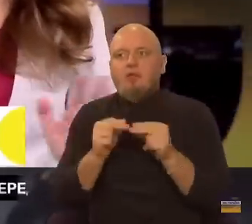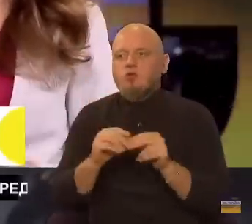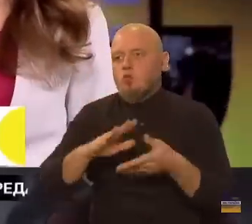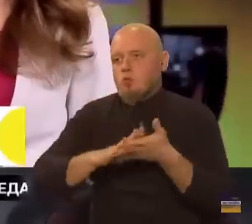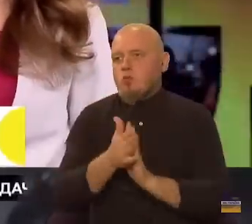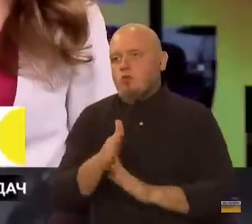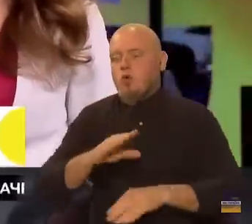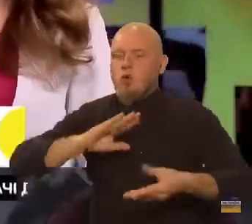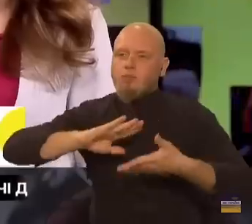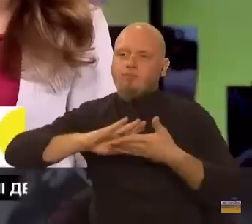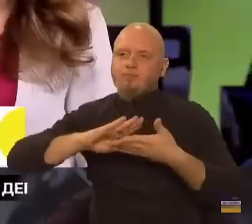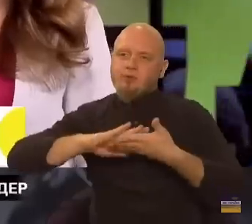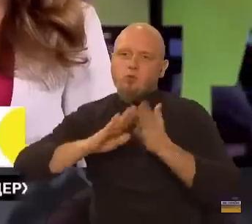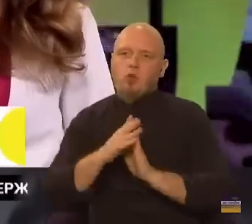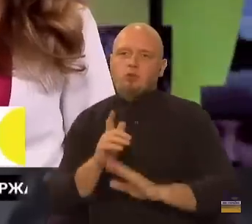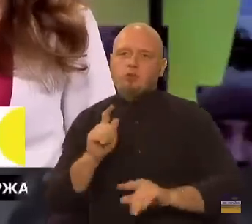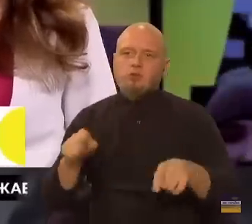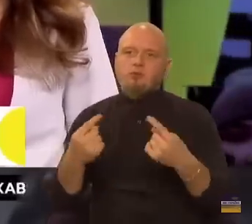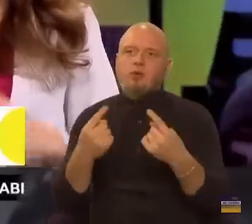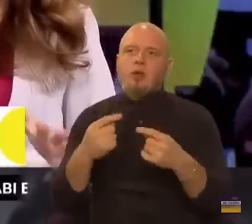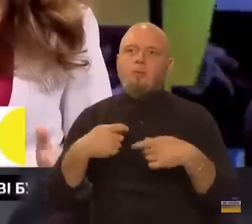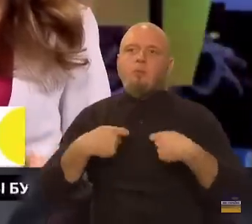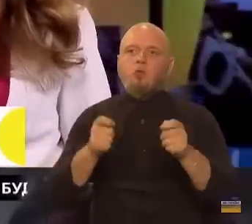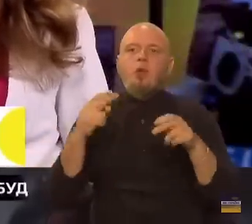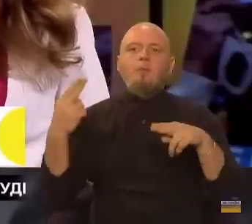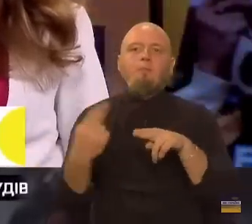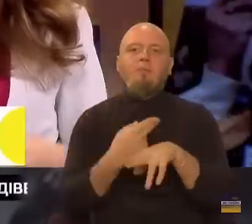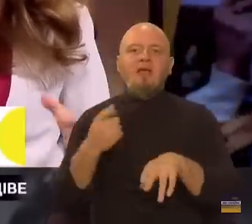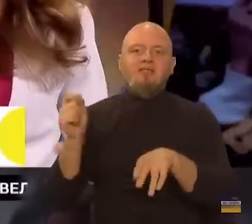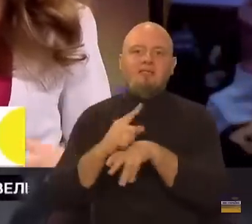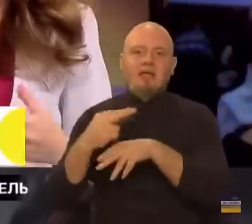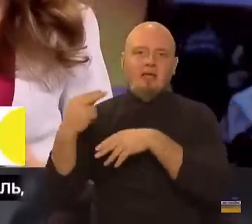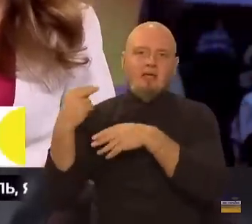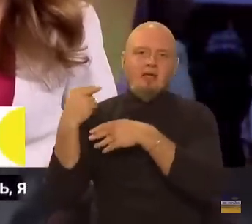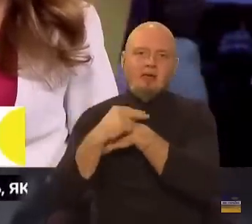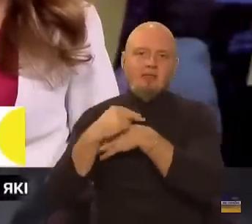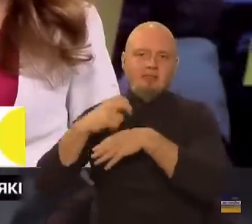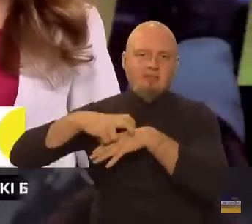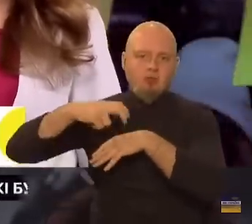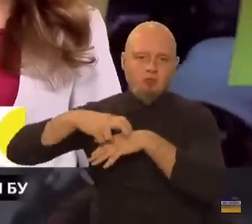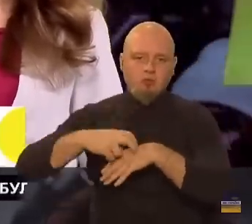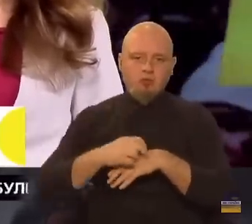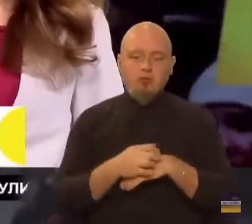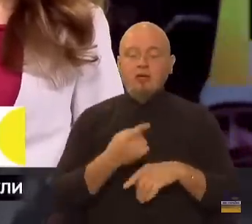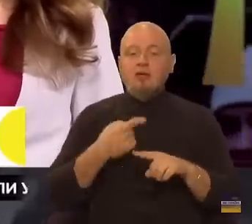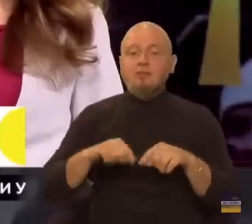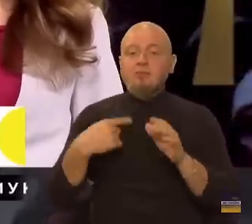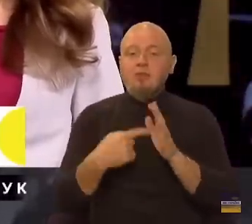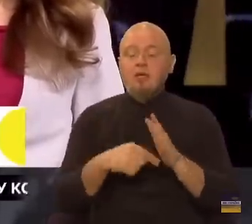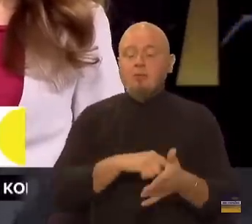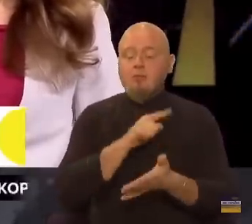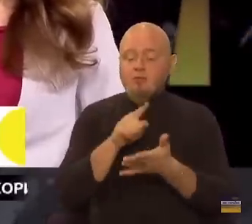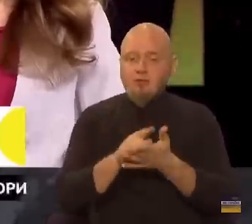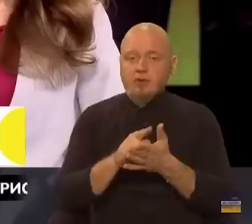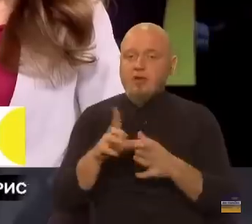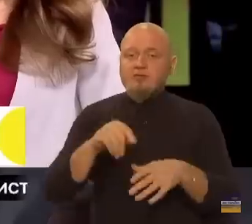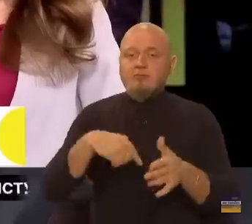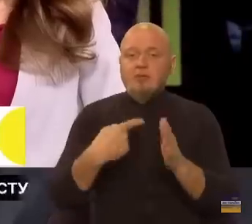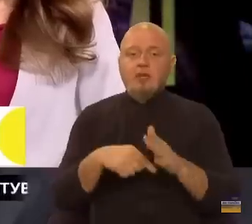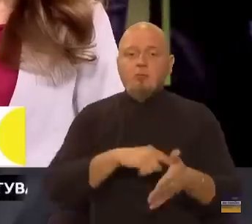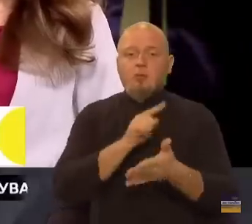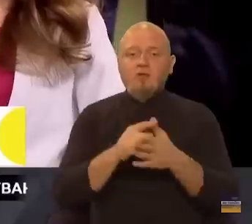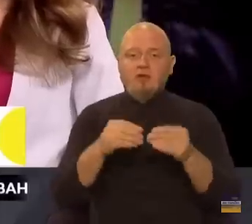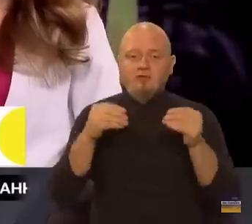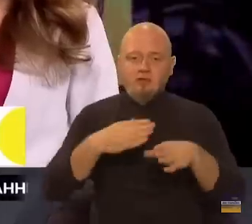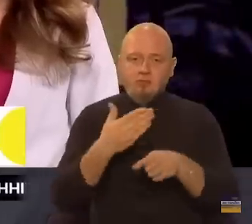умовно, моделюємо ситуацію, продають без рецепта? Як це буде контролювати обіг? Дякую за запитання. Всі питання повинні